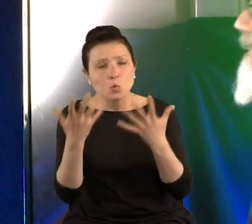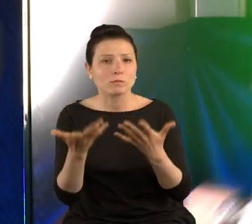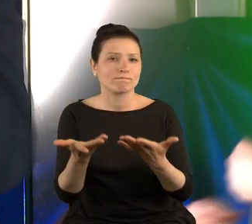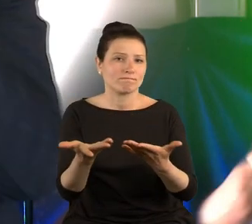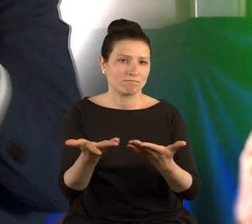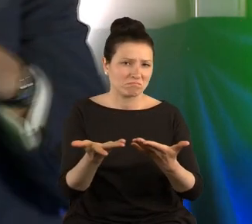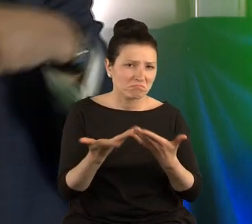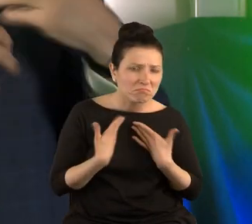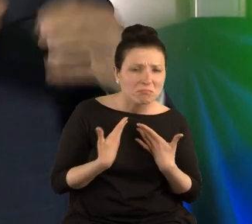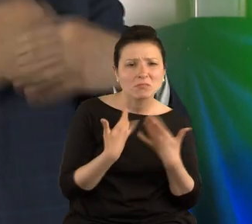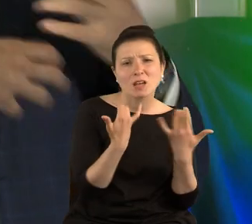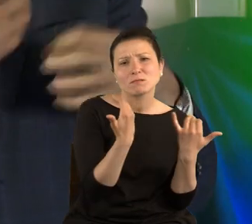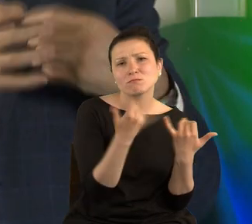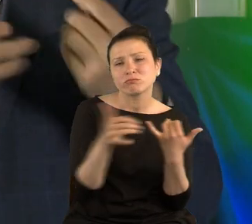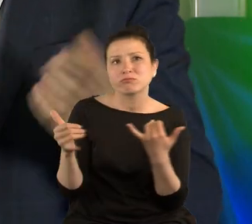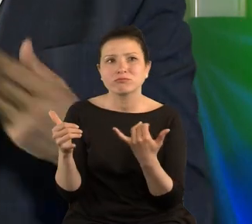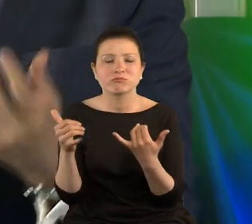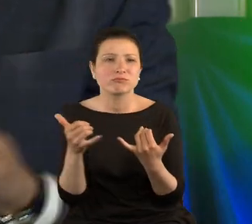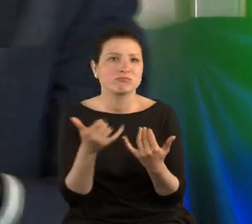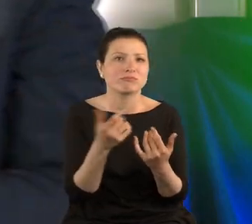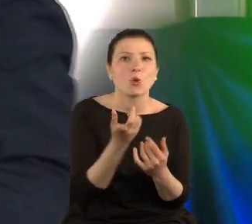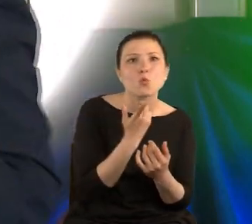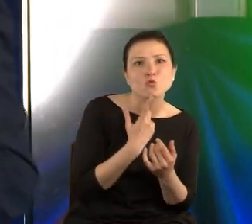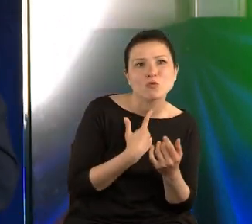różnych dopalaczy.